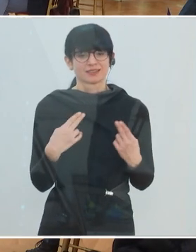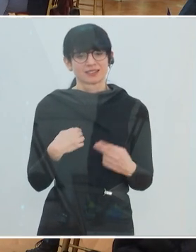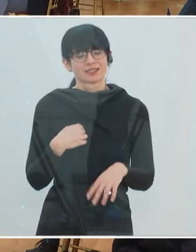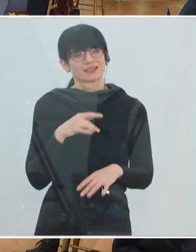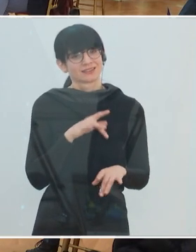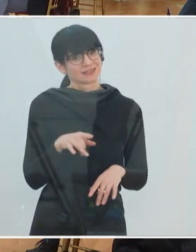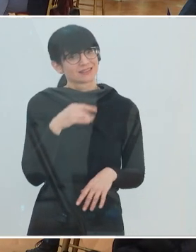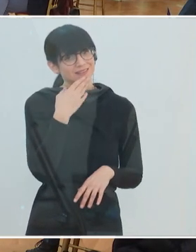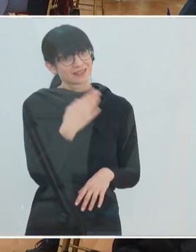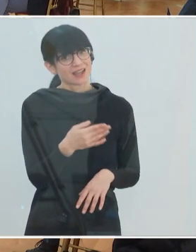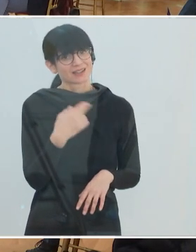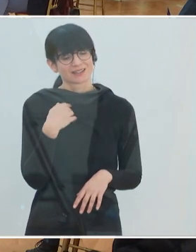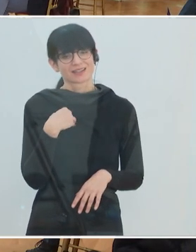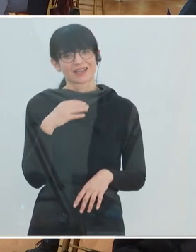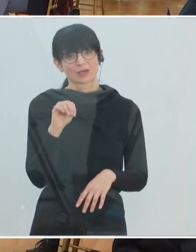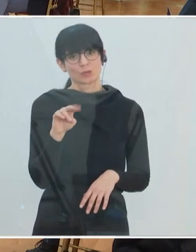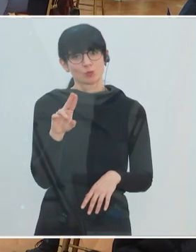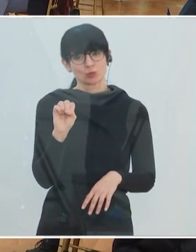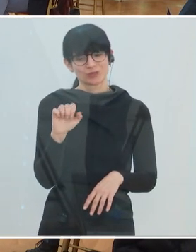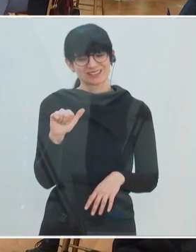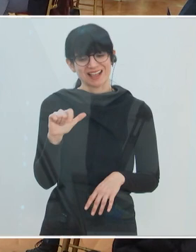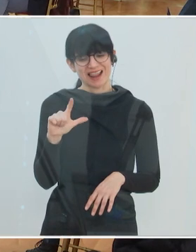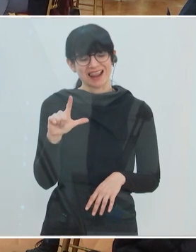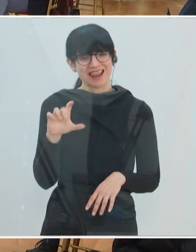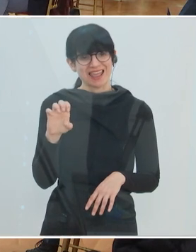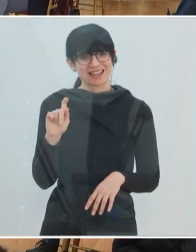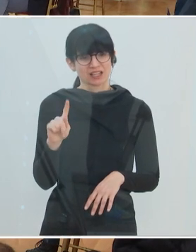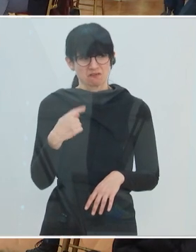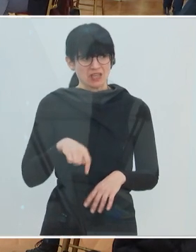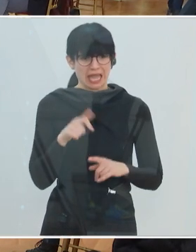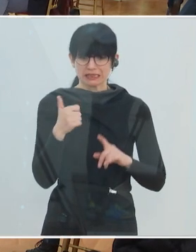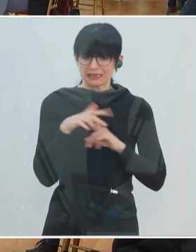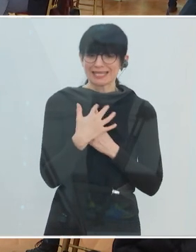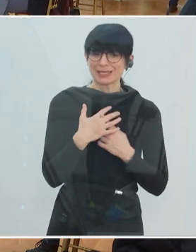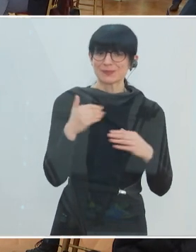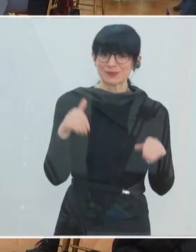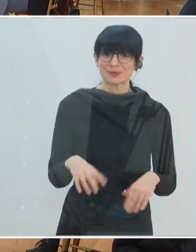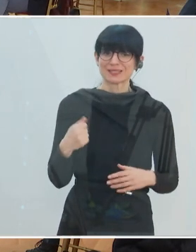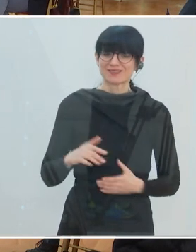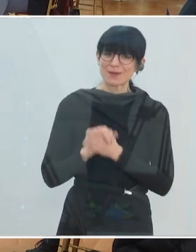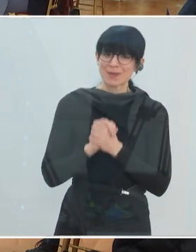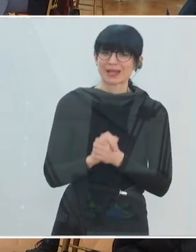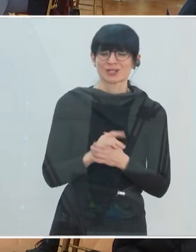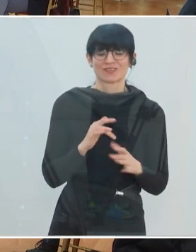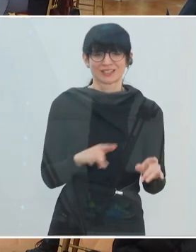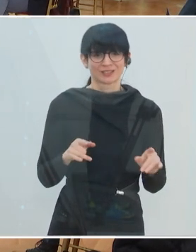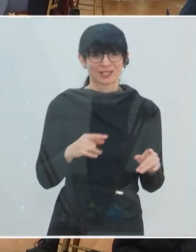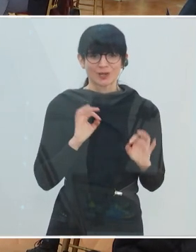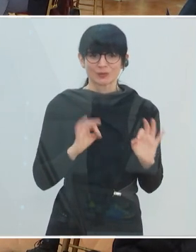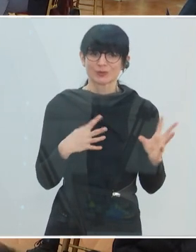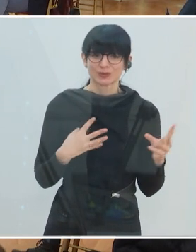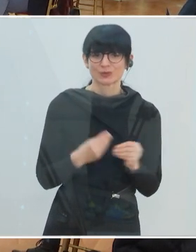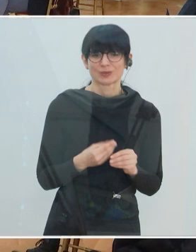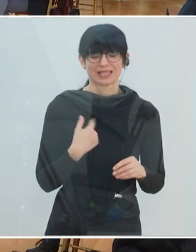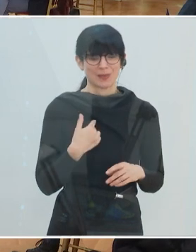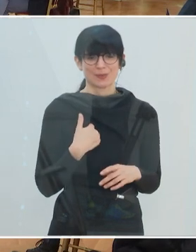danke fürs Dasein, hat uns da ja auch schon im Vorfeld ganz streng gesagt, wir sind ein Team. Wir müssen als Team, als Mannschaft, wie auch immer, Frauschaft, wie man